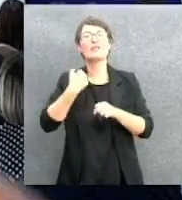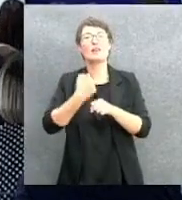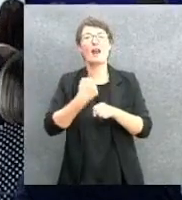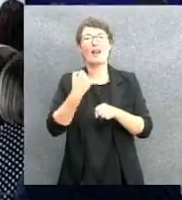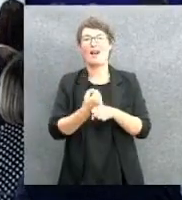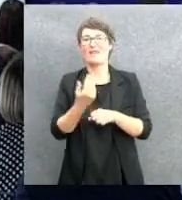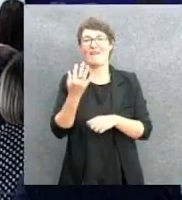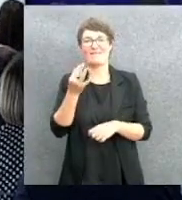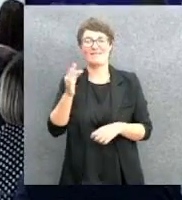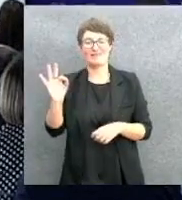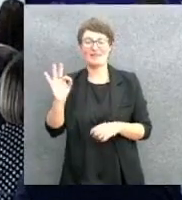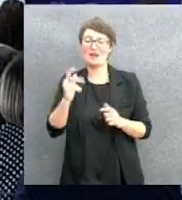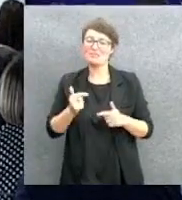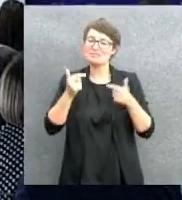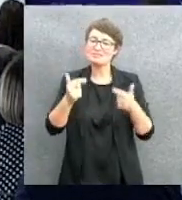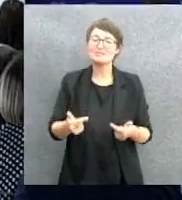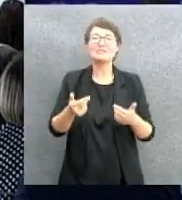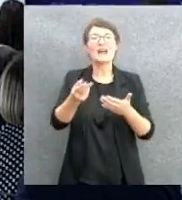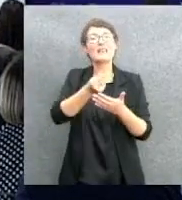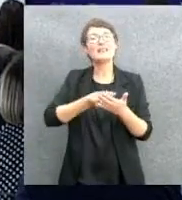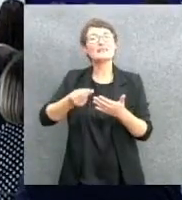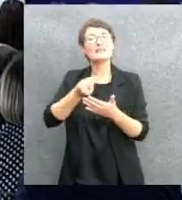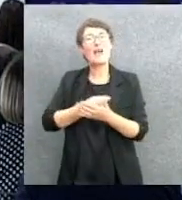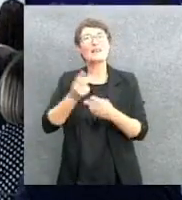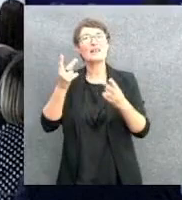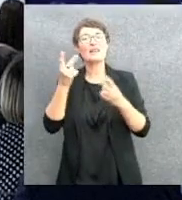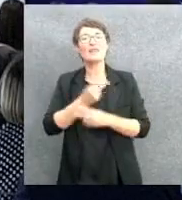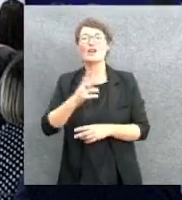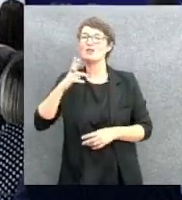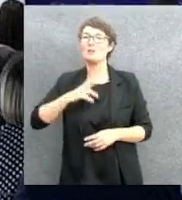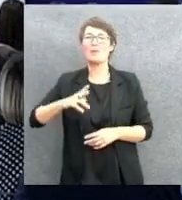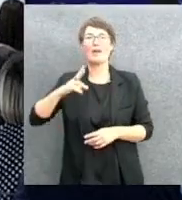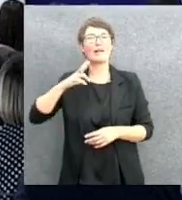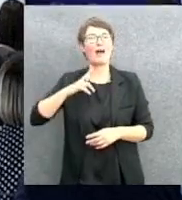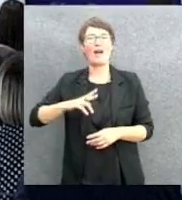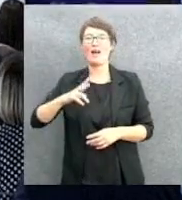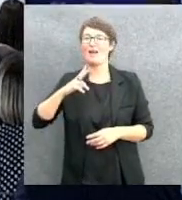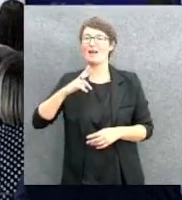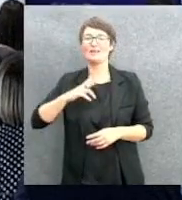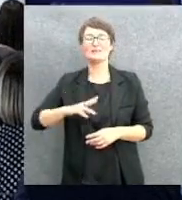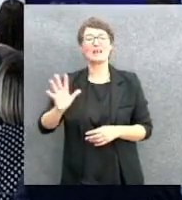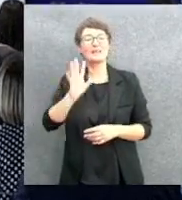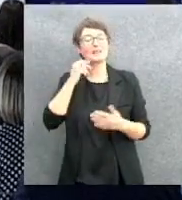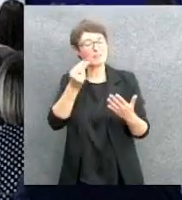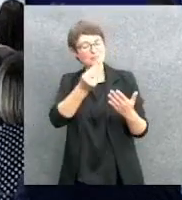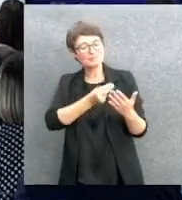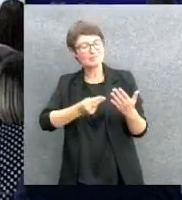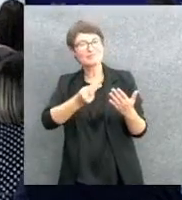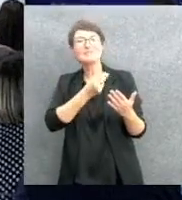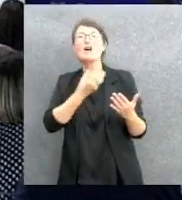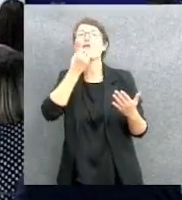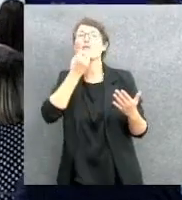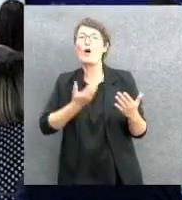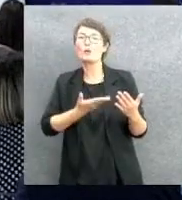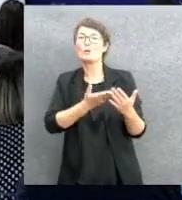dei disegni molto aperti alla speranza, che sembrano proprio disegnare la fortuna e augurare la fortuna ai